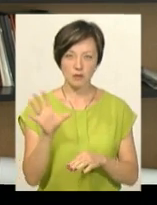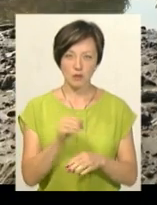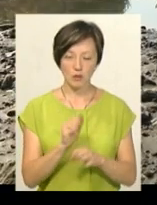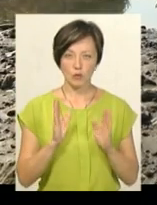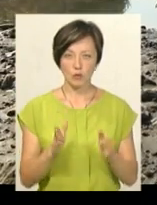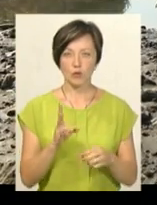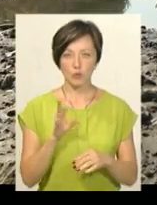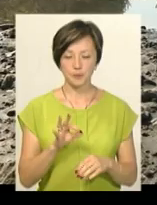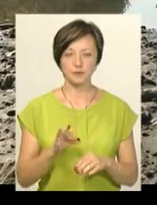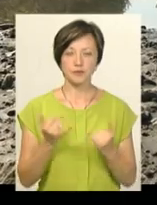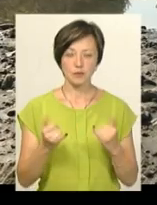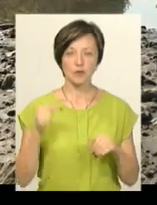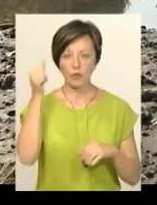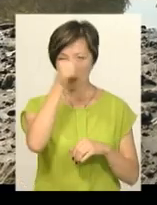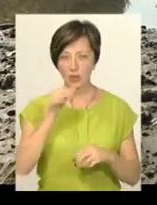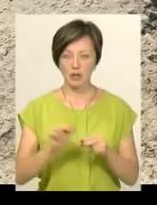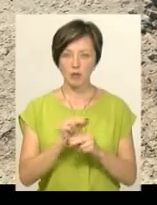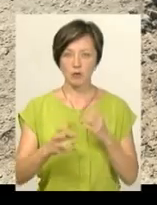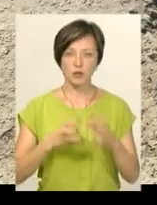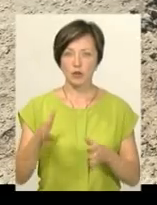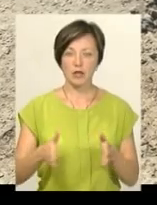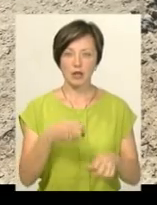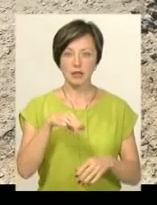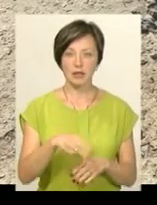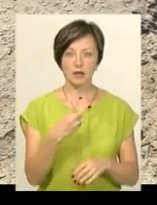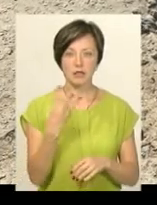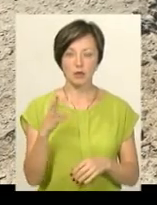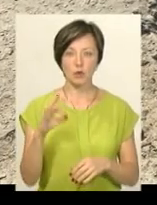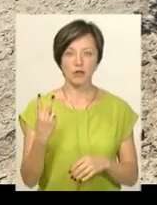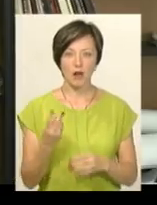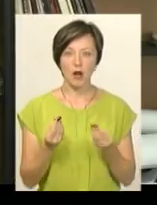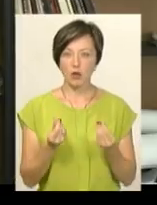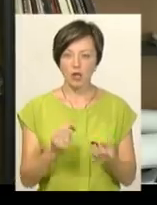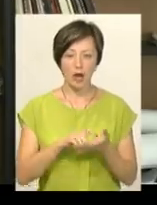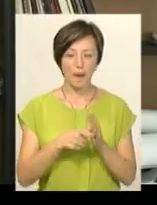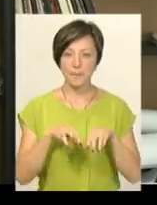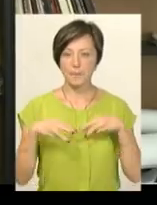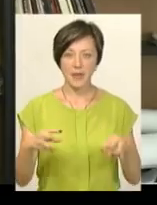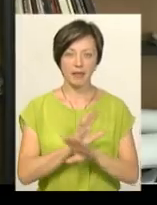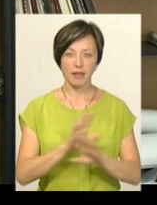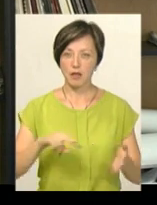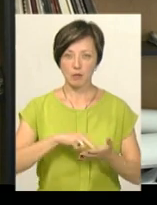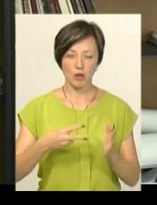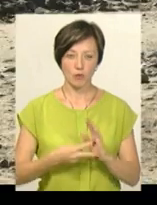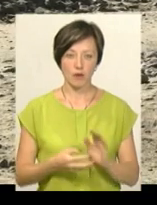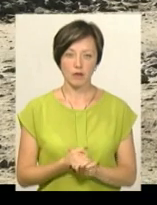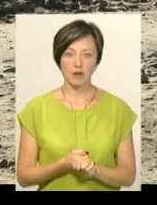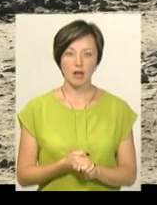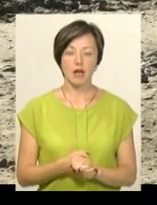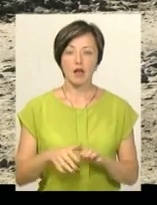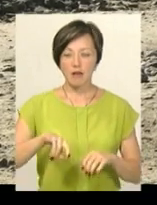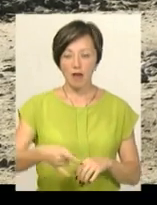виконана. Цього року на ремонт міжнародної траси Т-2302 грошей Кабмін не запланував, каже Леонід Нечай. Тож ями